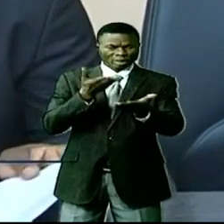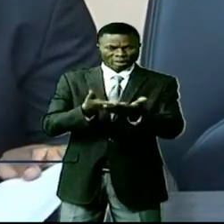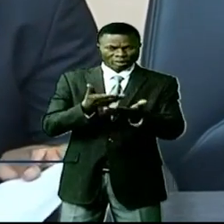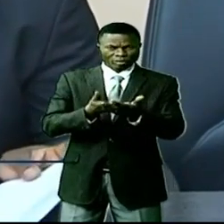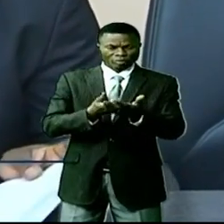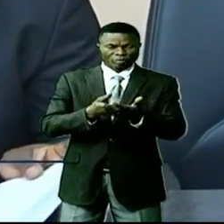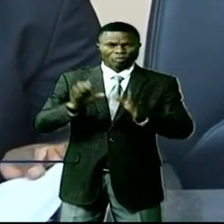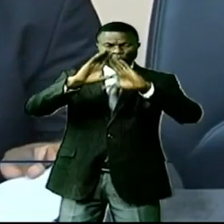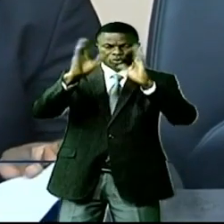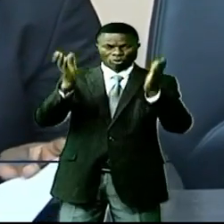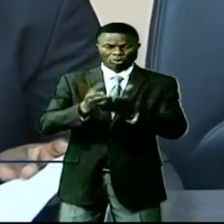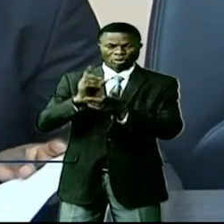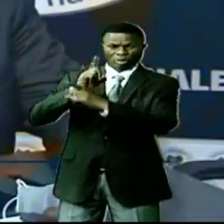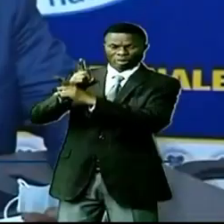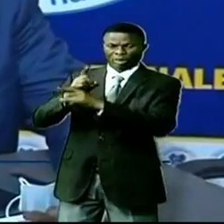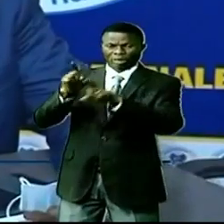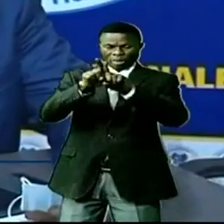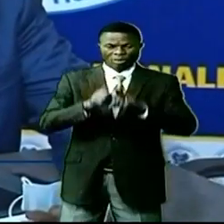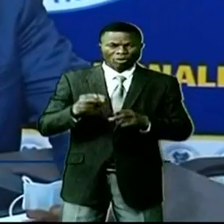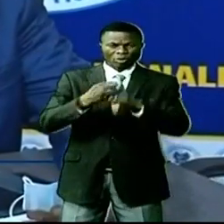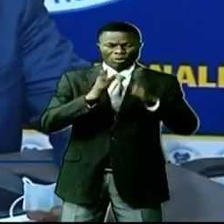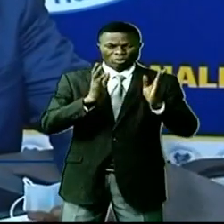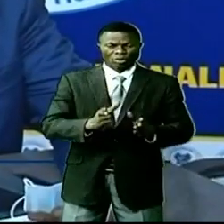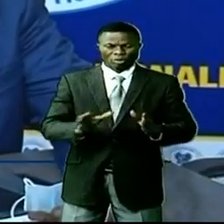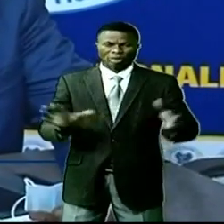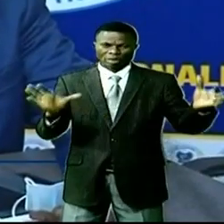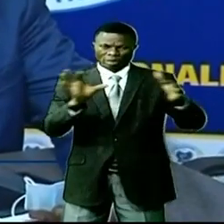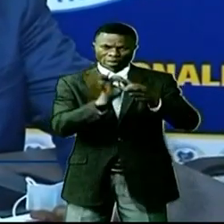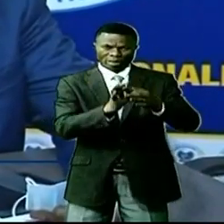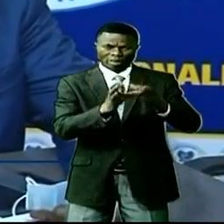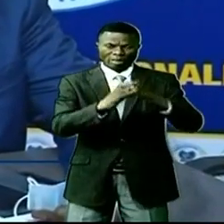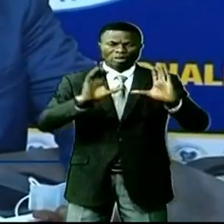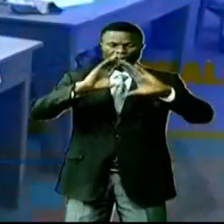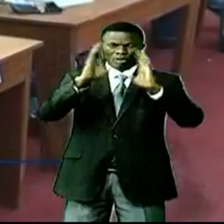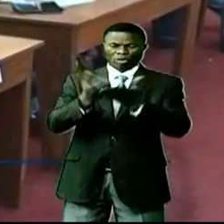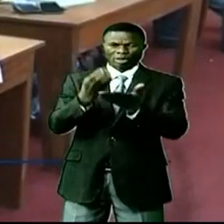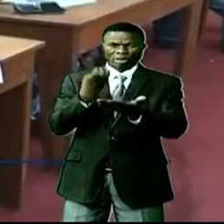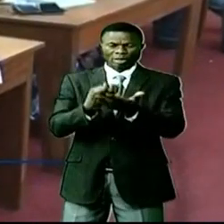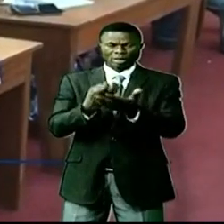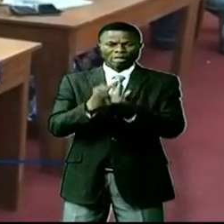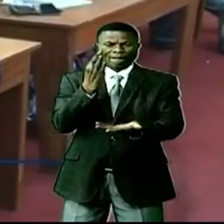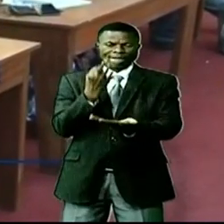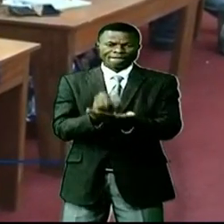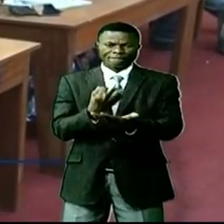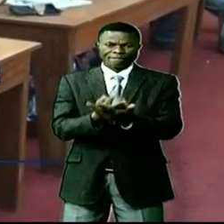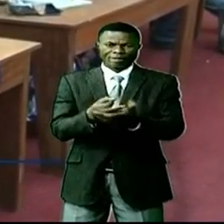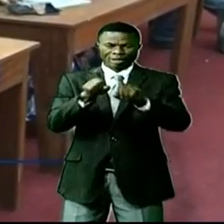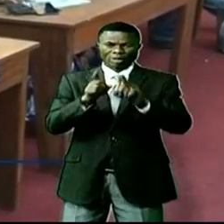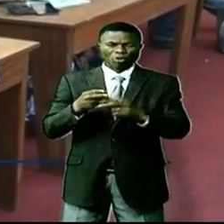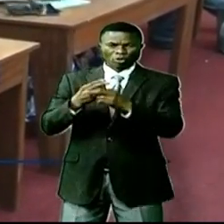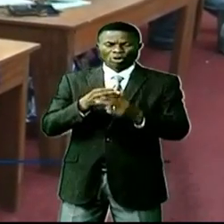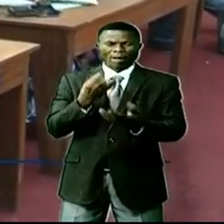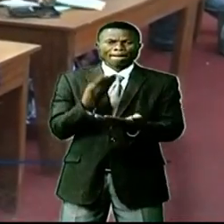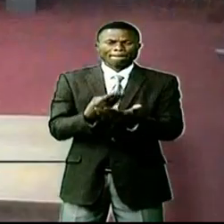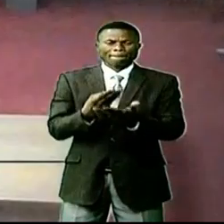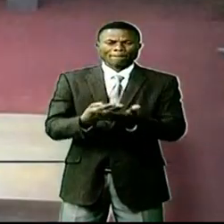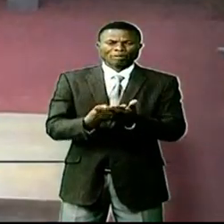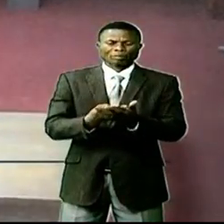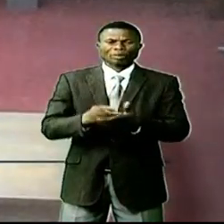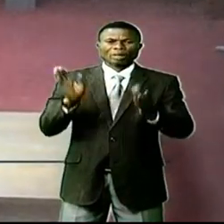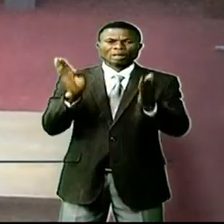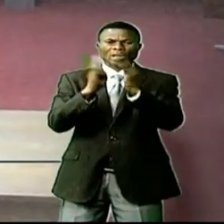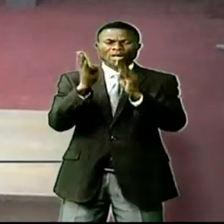La Commission défense et sécurité, en collaboration avec la Commission économico-financière et contrôle budgétaire de l'Assemblée